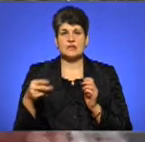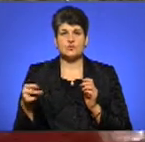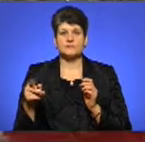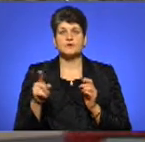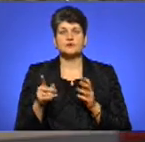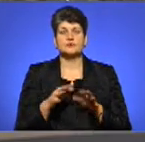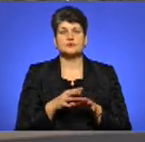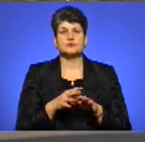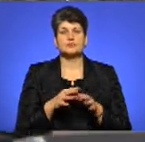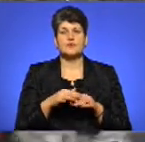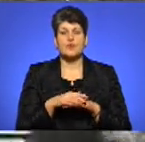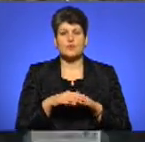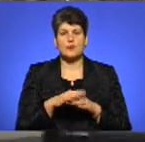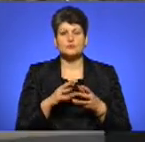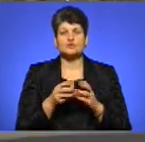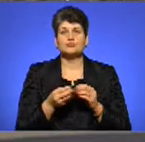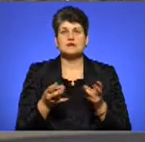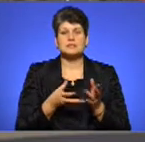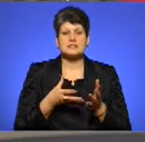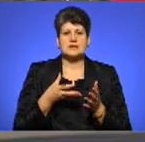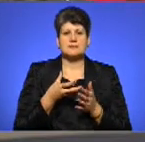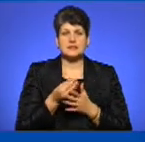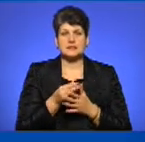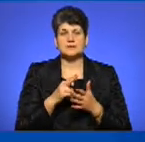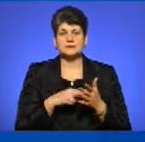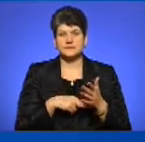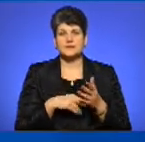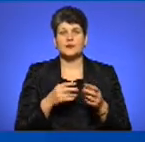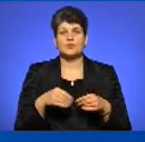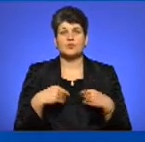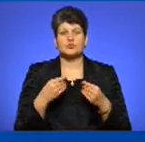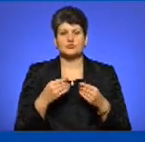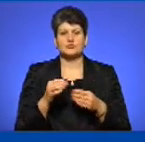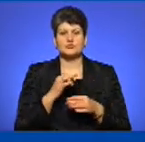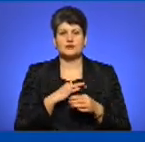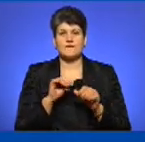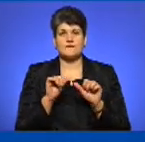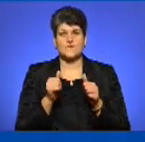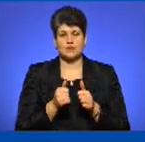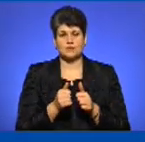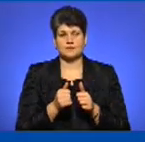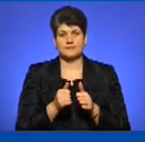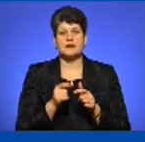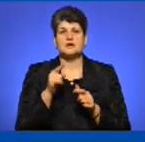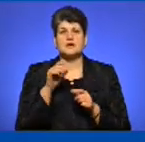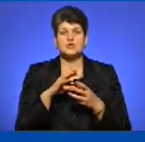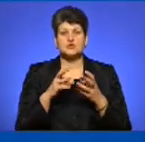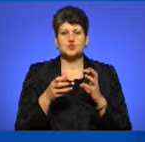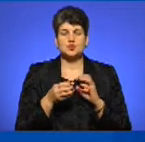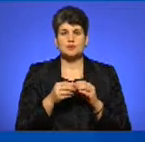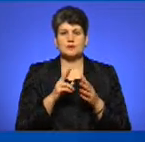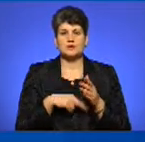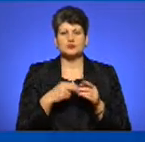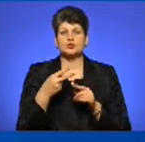розрахувати суму, яку треба сплатити за розмитнення, автори закону пропонують скористатися формулою. Сума акцизного податку